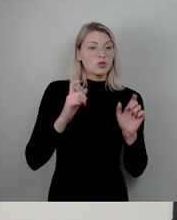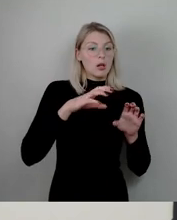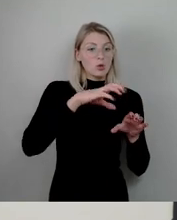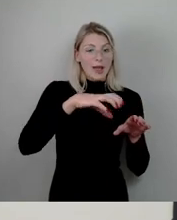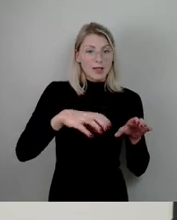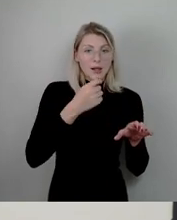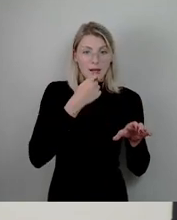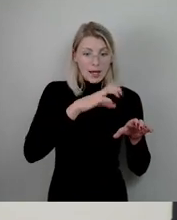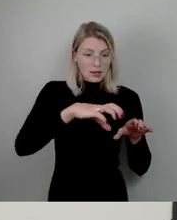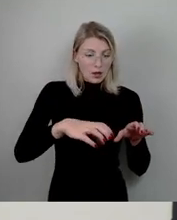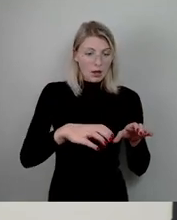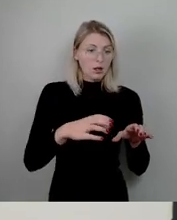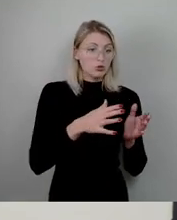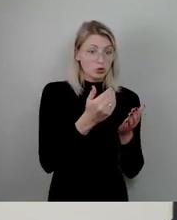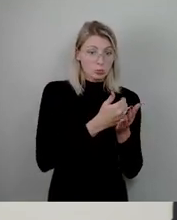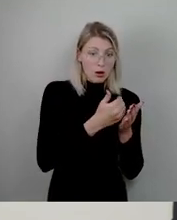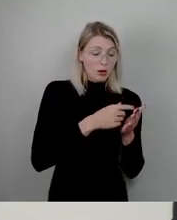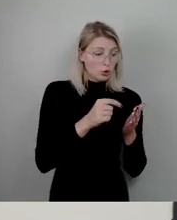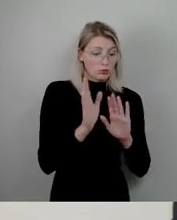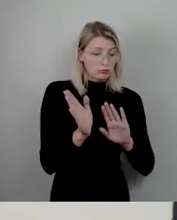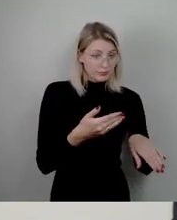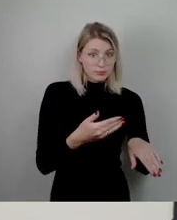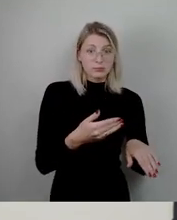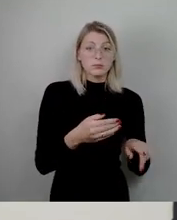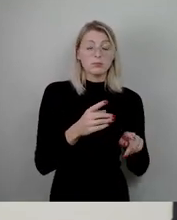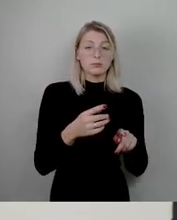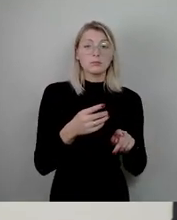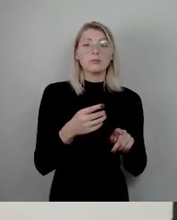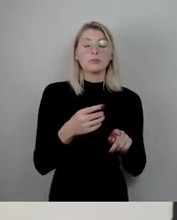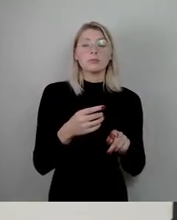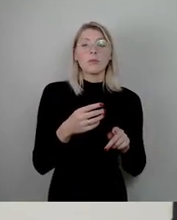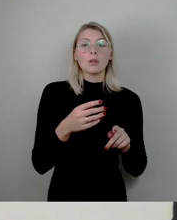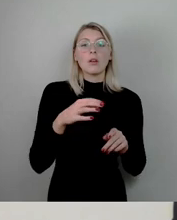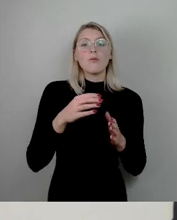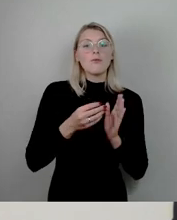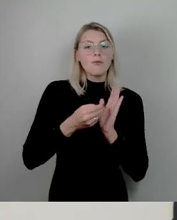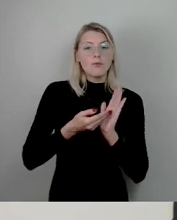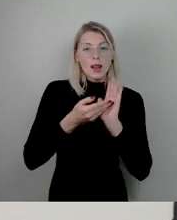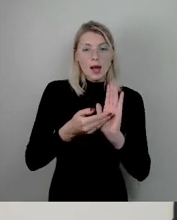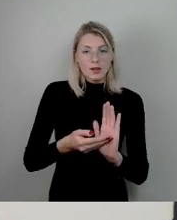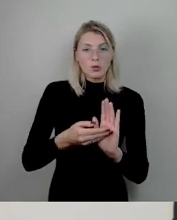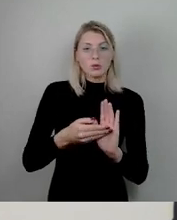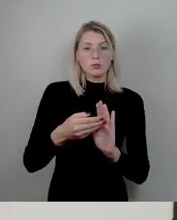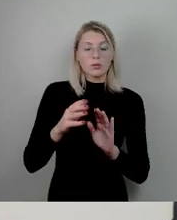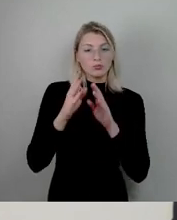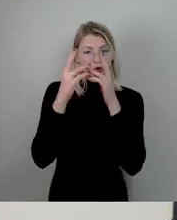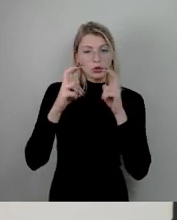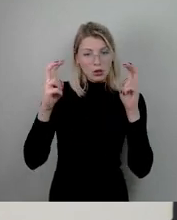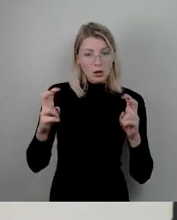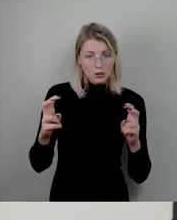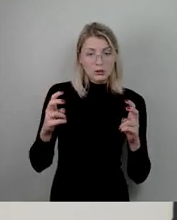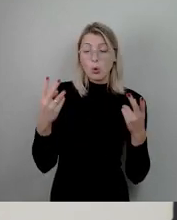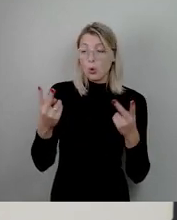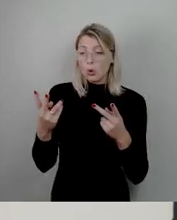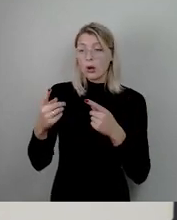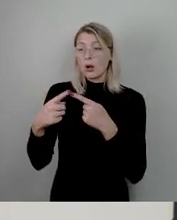Geld kostet und auf die Preisverleihung im Schloss Albrechtsberg oder an welcher Stelle ist auch das städtische Geld